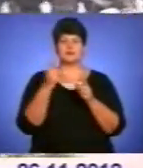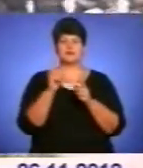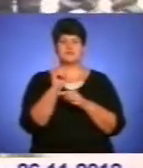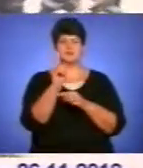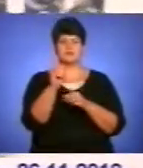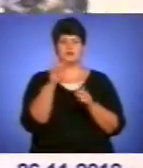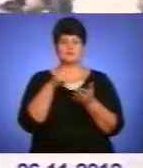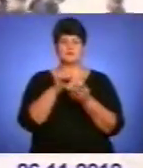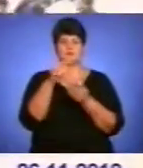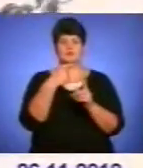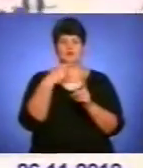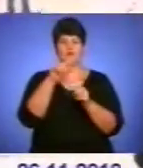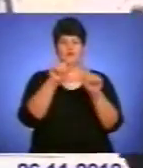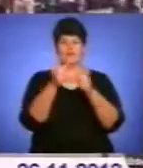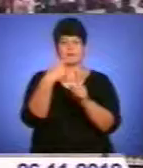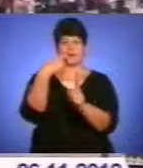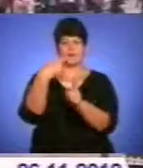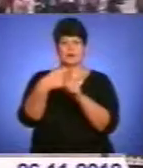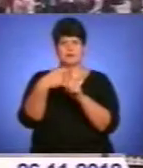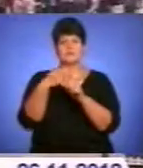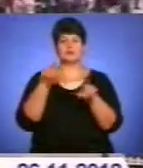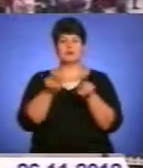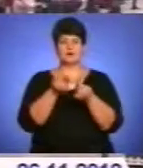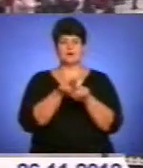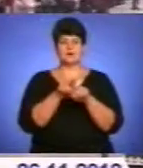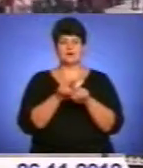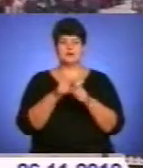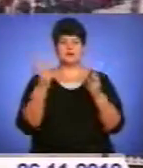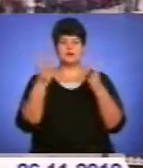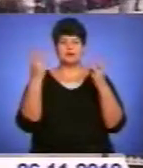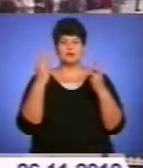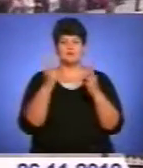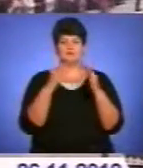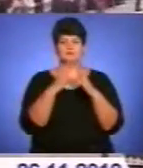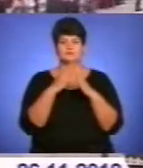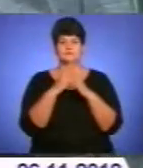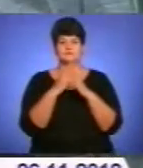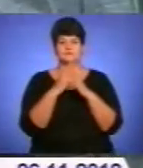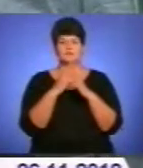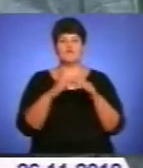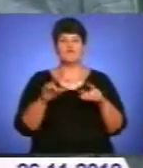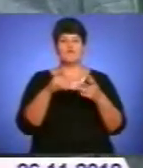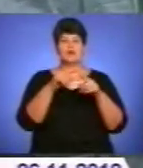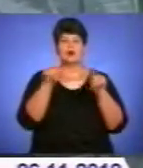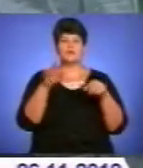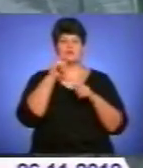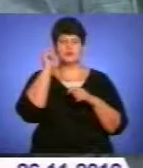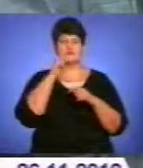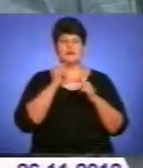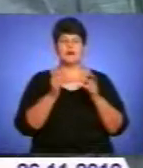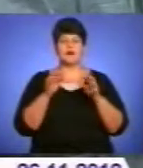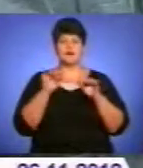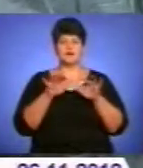хреста. Також люди запалювали їх на підвіконнях своїх домівок. У рамках всеукраїнської акції «Запили свідчку»